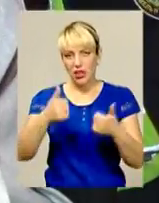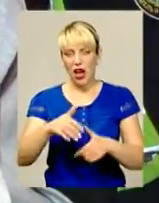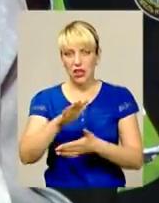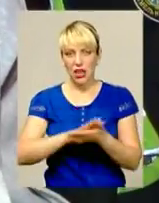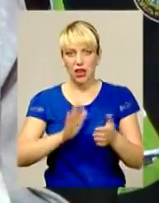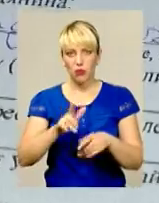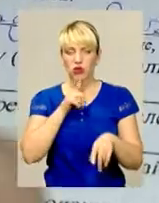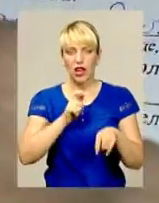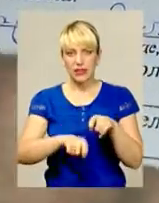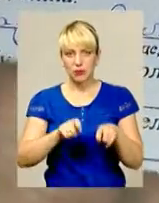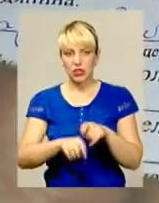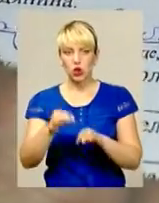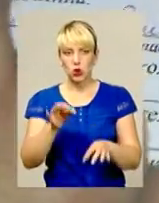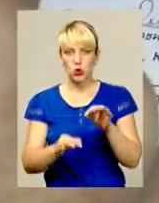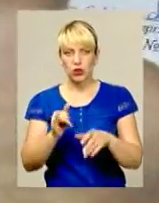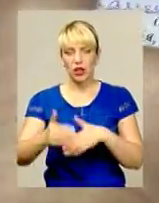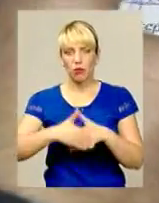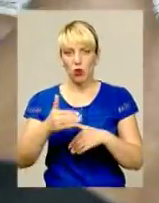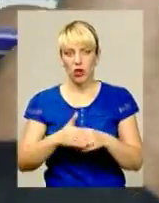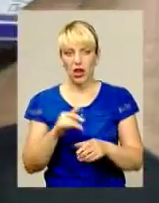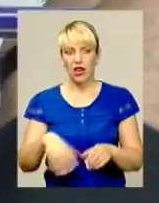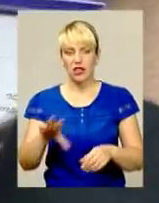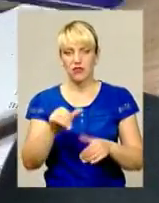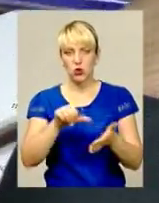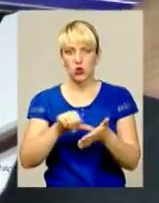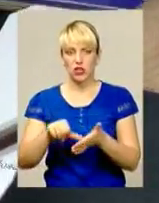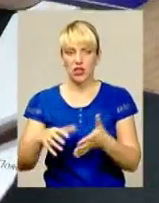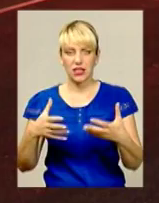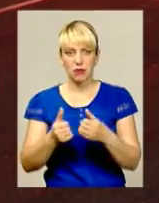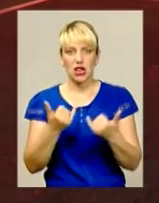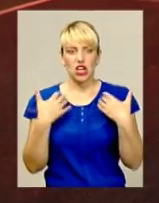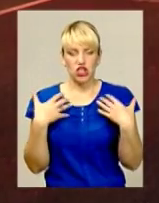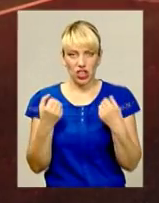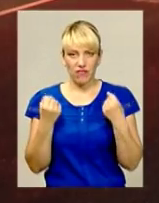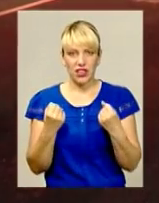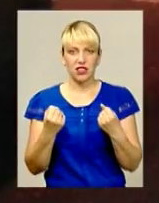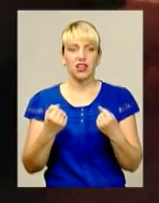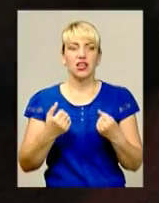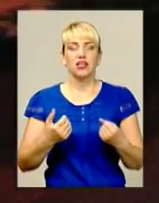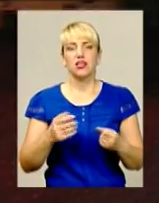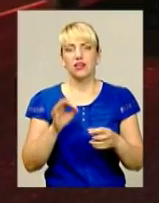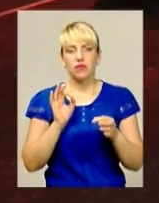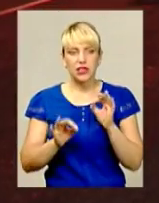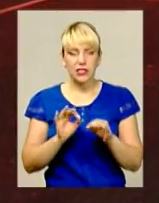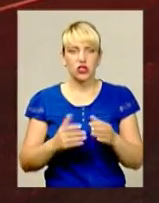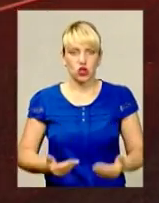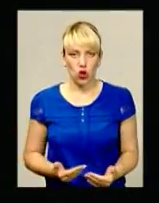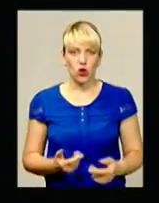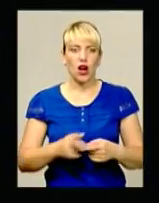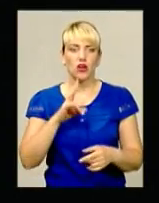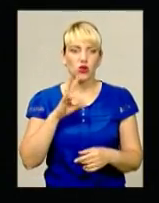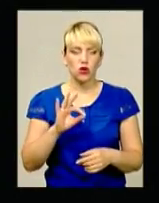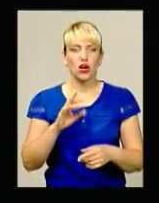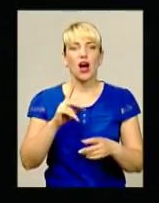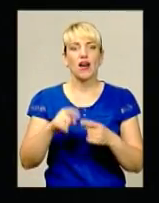експертизи і суди, та покарання. Сьогодні всі учасники ДТП живі і здорові. Але хто зна, чим закінчиться чергова така ж подія